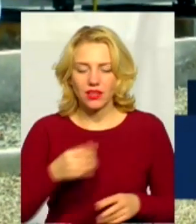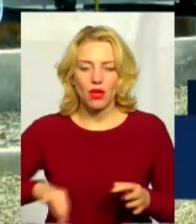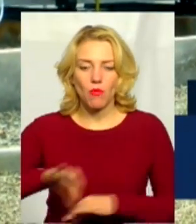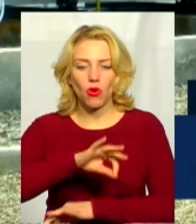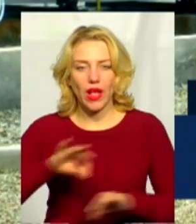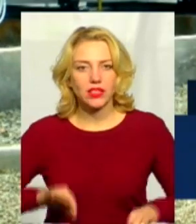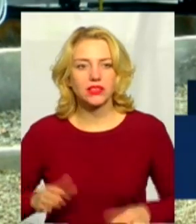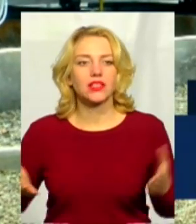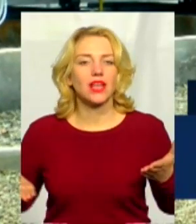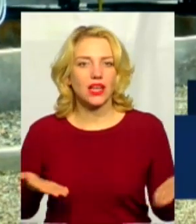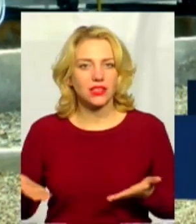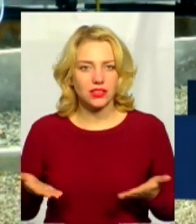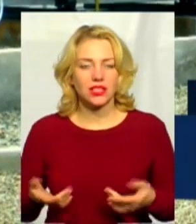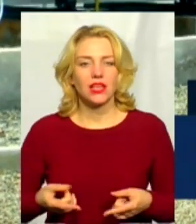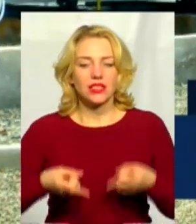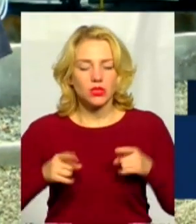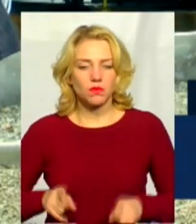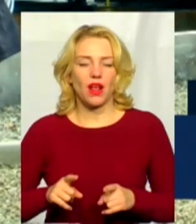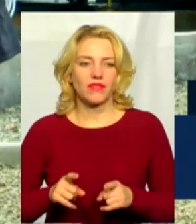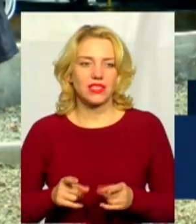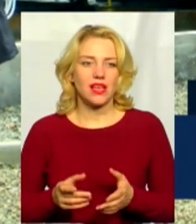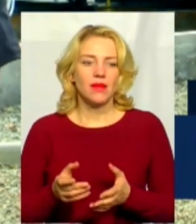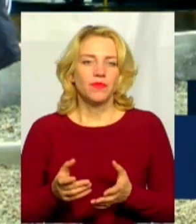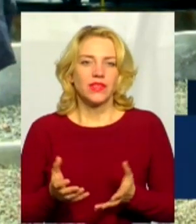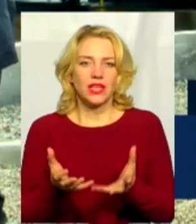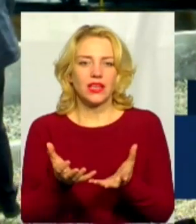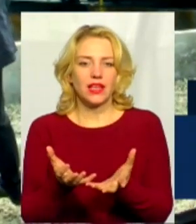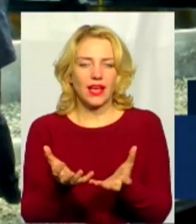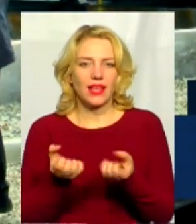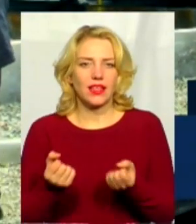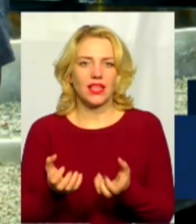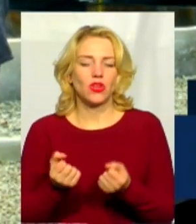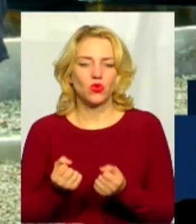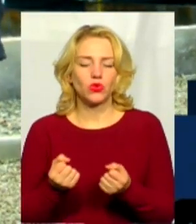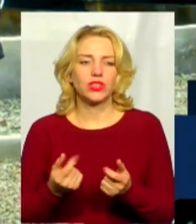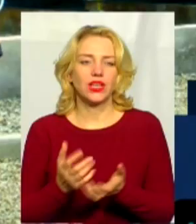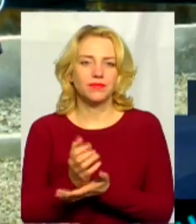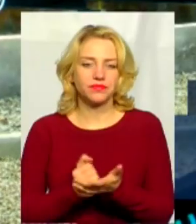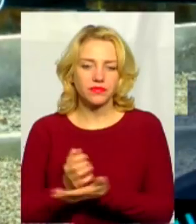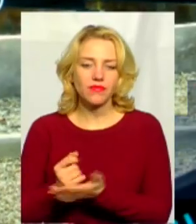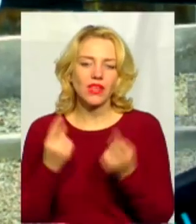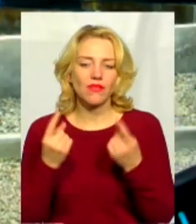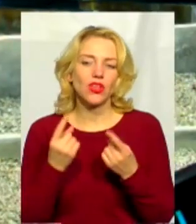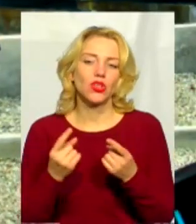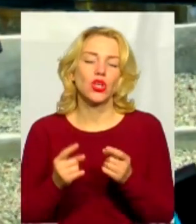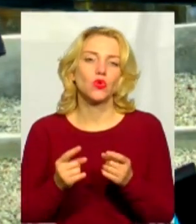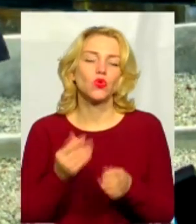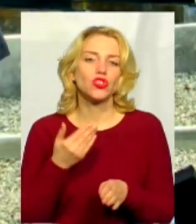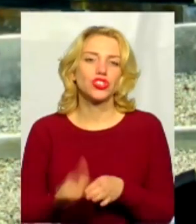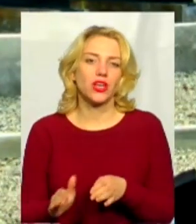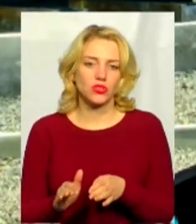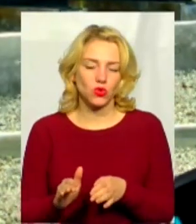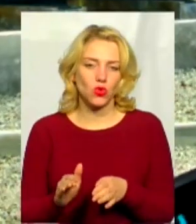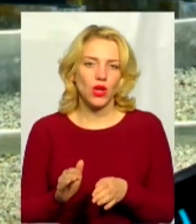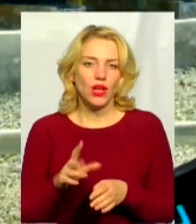справді генерує велику частку енергії в цьому регіоні. Другий за потужністю, тому що стану на